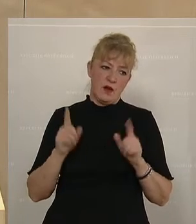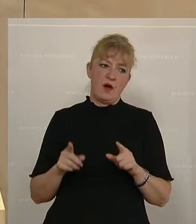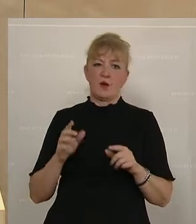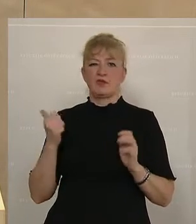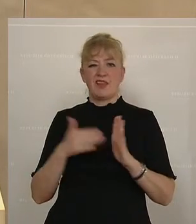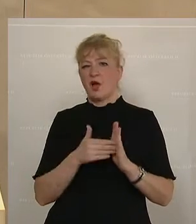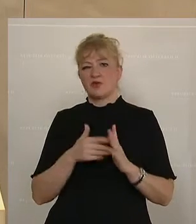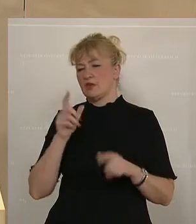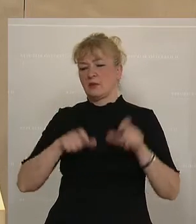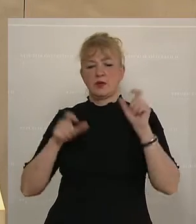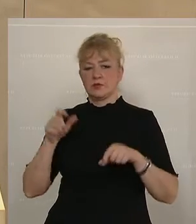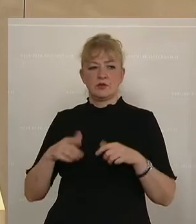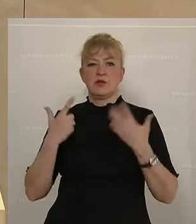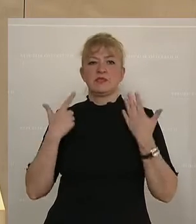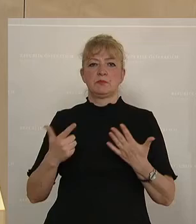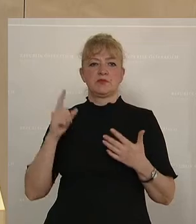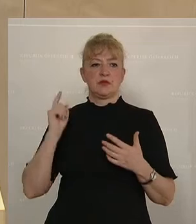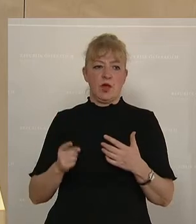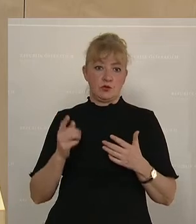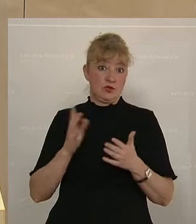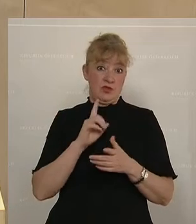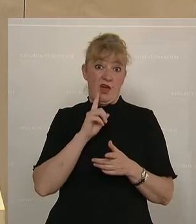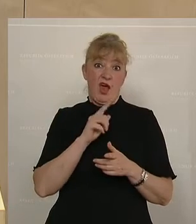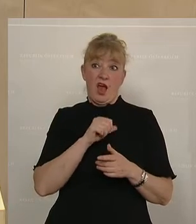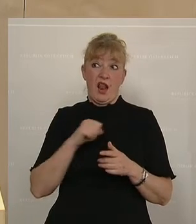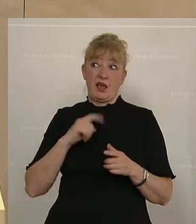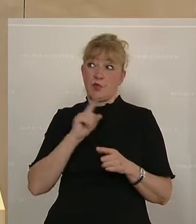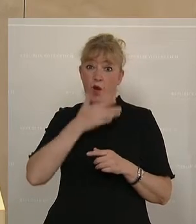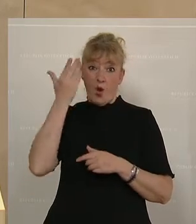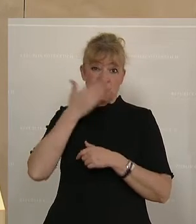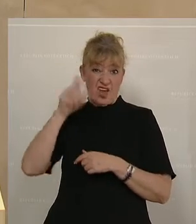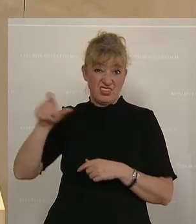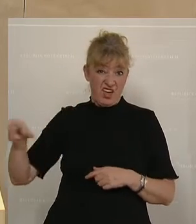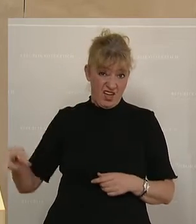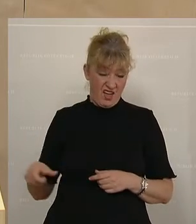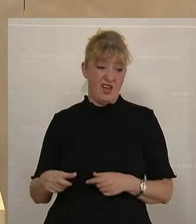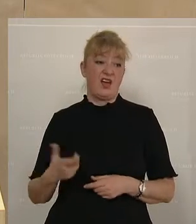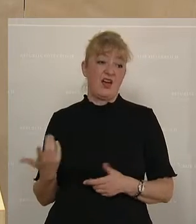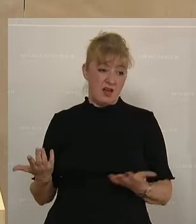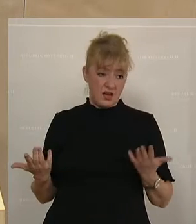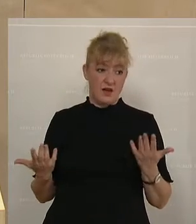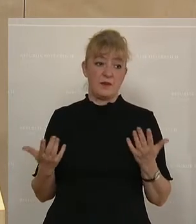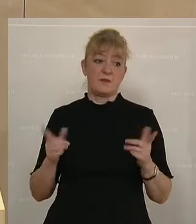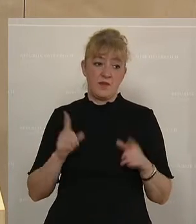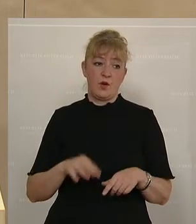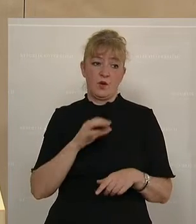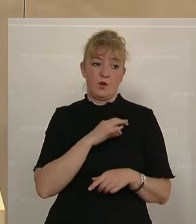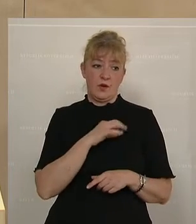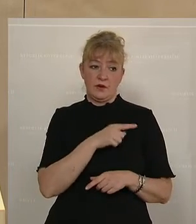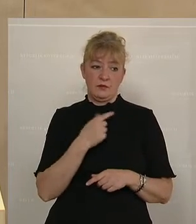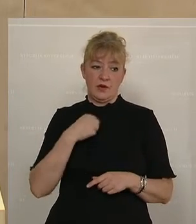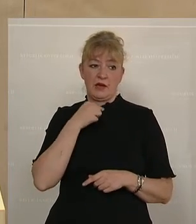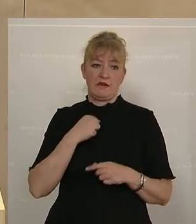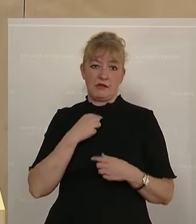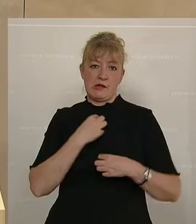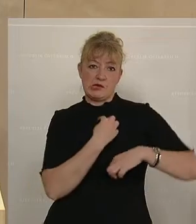Tausende hinweg, 70.000 sind es allein im Ausländeranteil, auch in weiterer Folge, meine Kollegin weist mich darauf hin, weil es